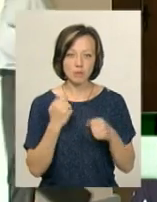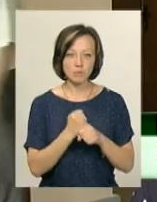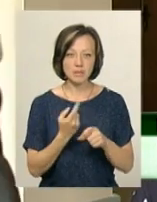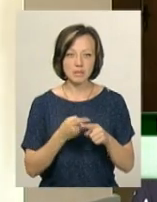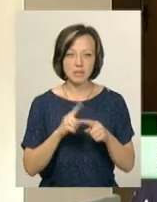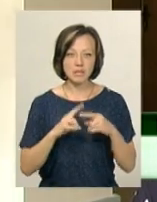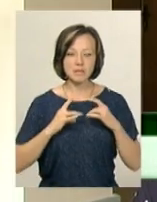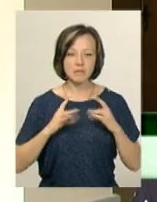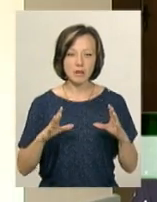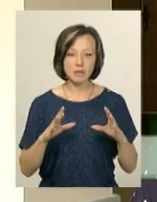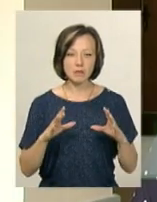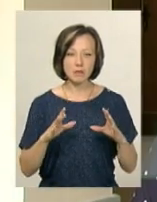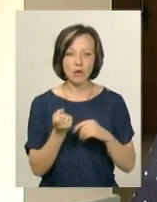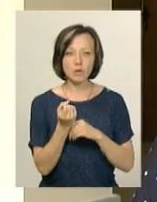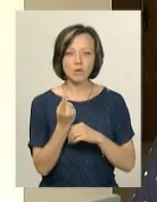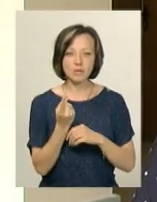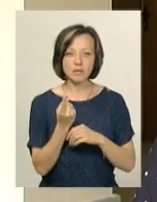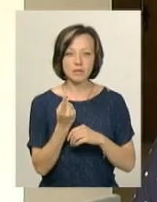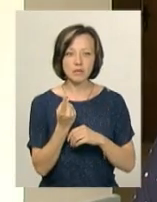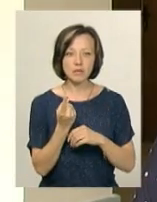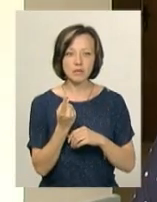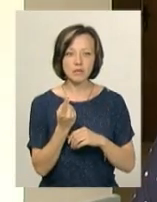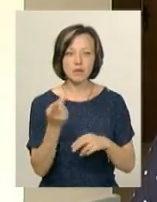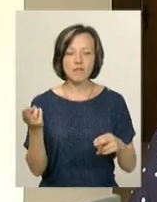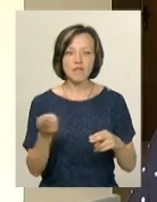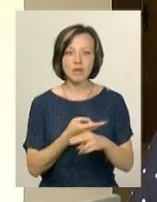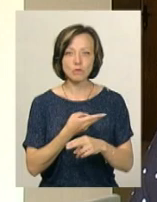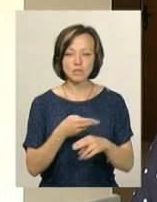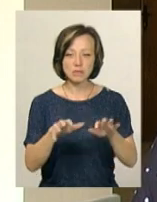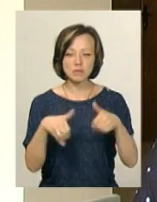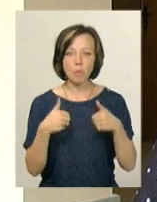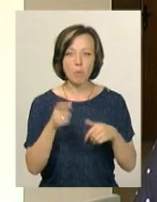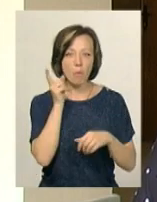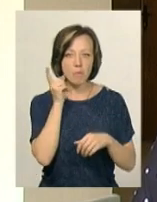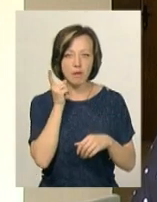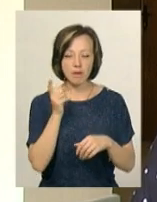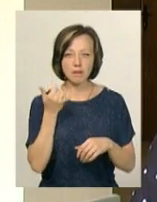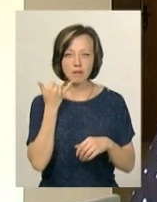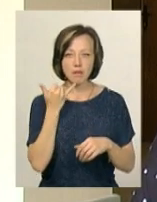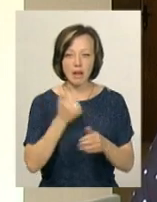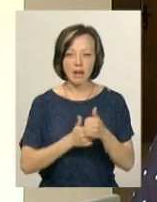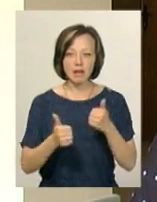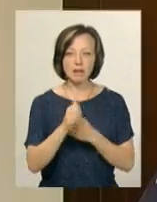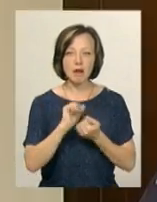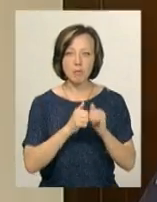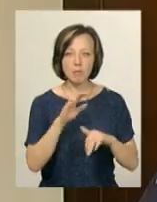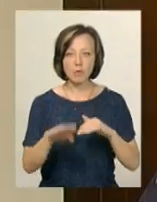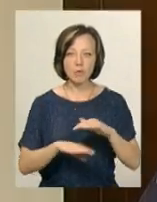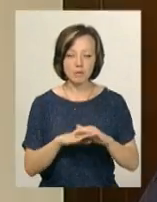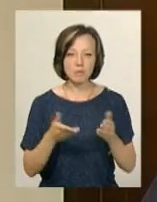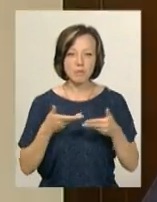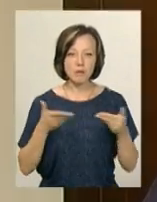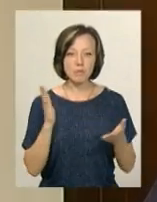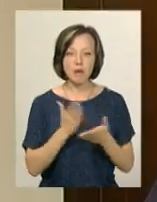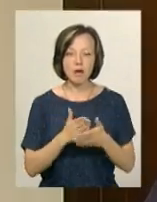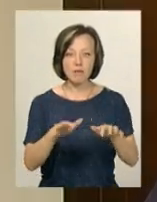ось таке свято у вигляді 11 вилучених мобільних телефонів. Лідером у нас йде місто Кам'янець-Подільський. Ми маємо